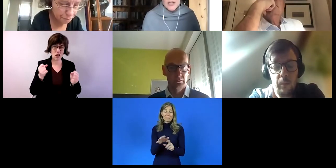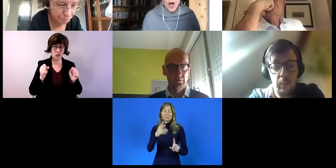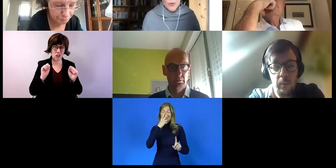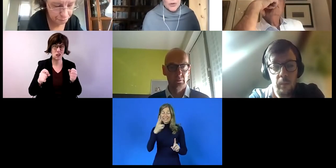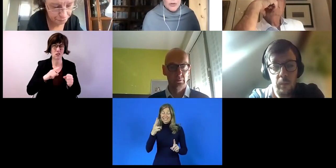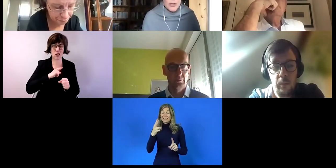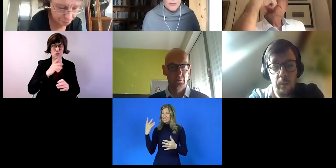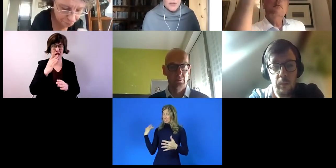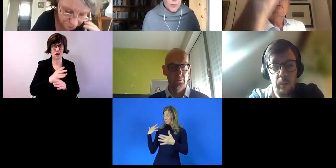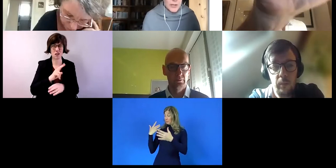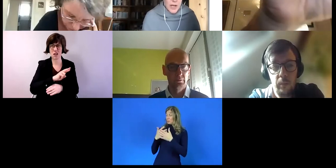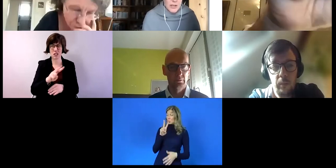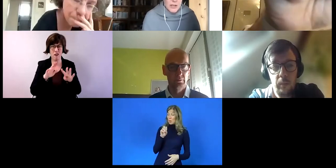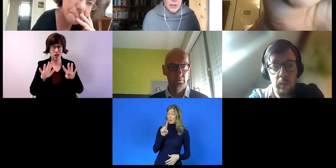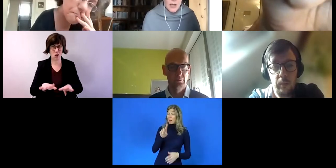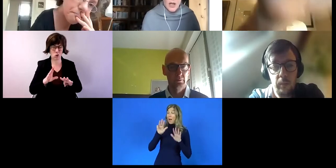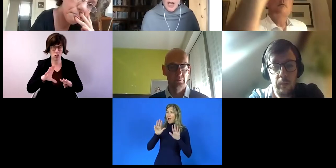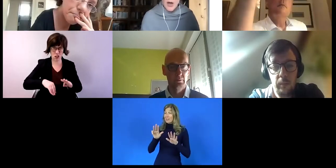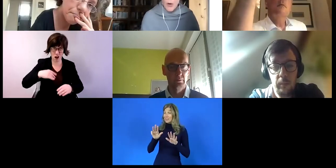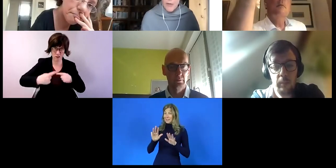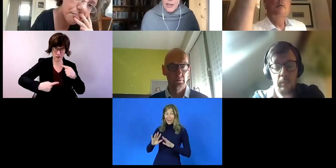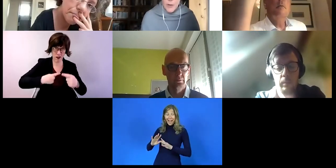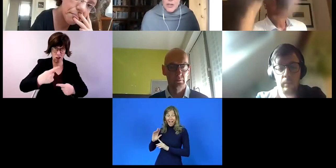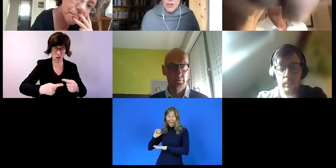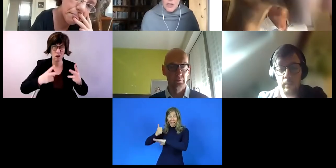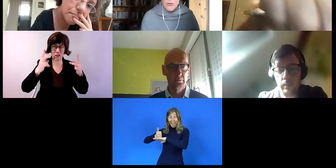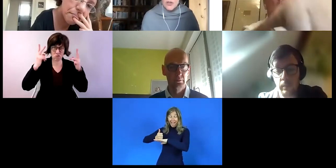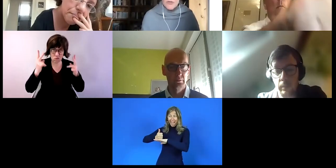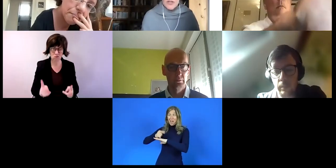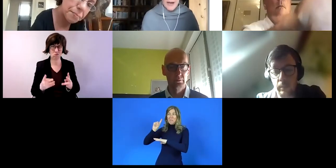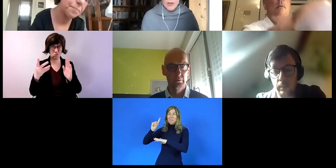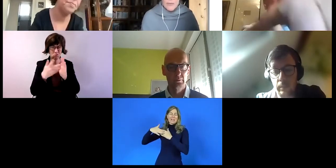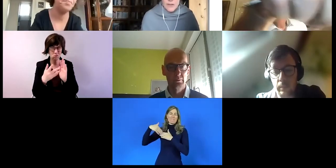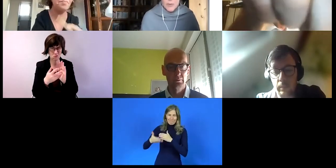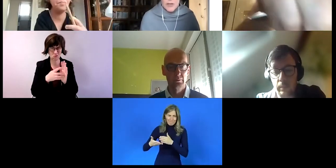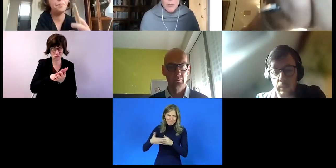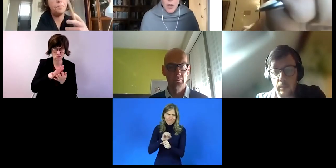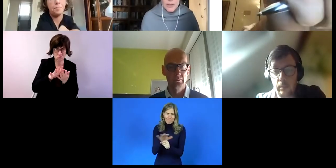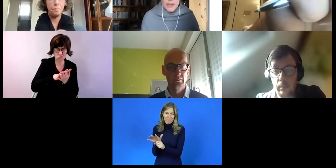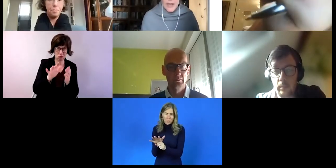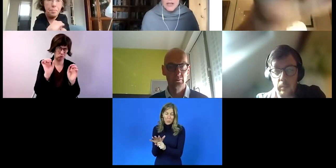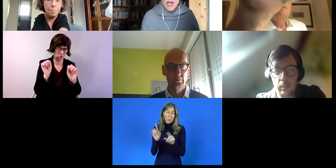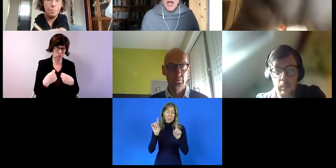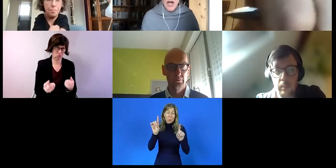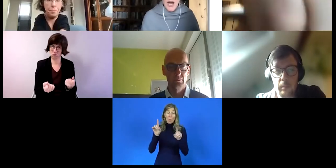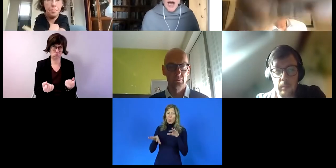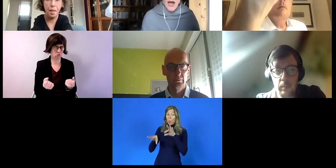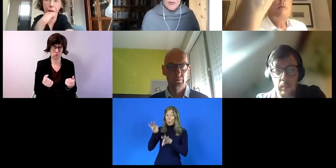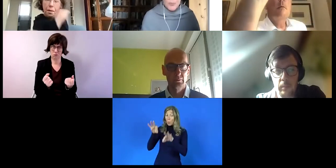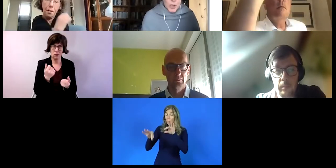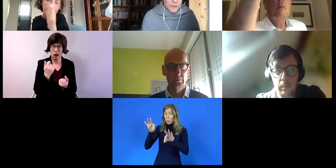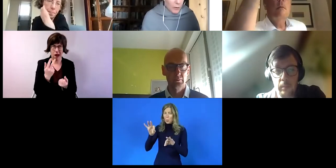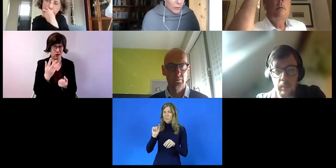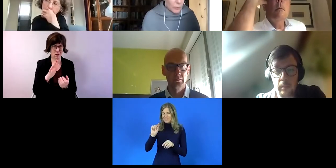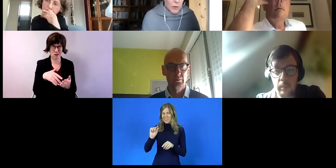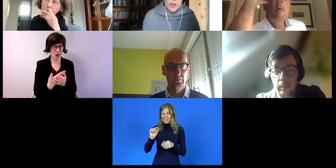2019 begannen, nicht wirklich von einem ganz getestet oder evaluiert werden konnten. Einige der Ergebnisse